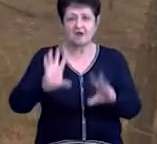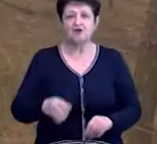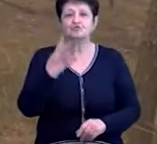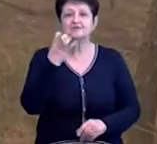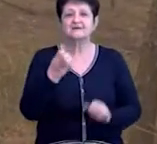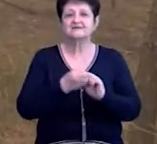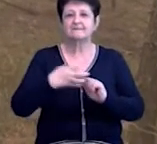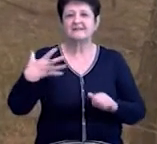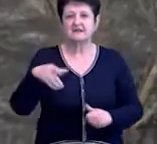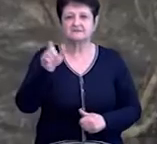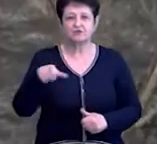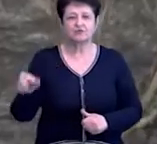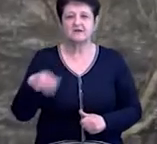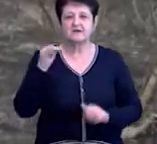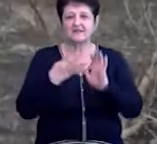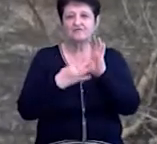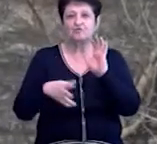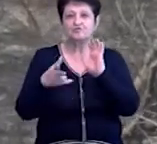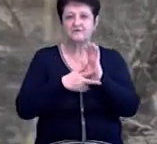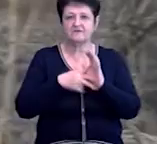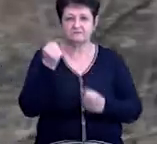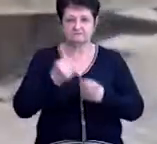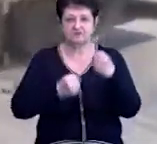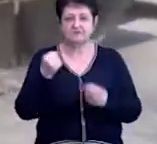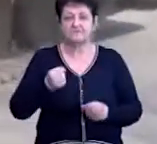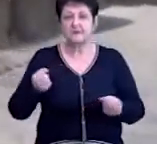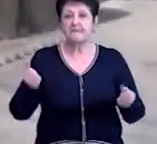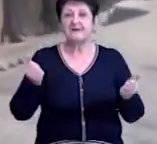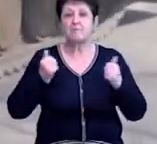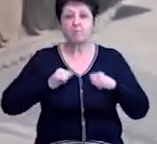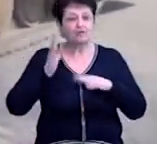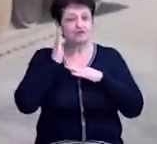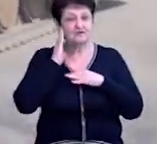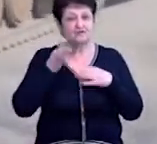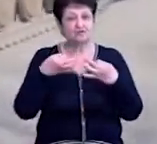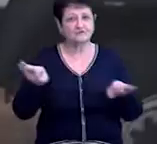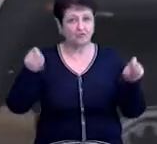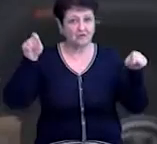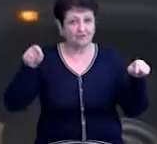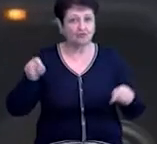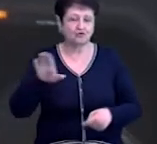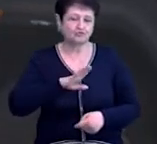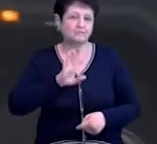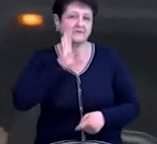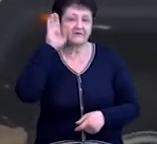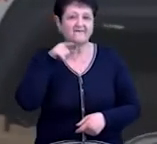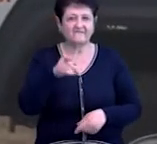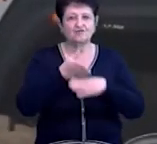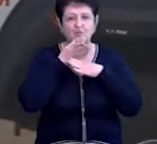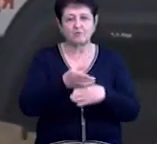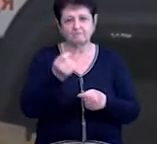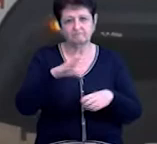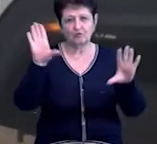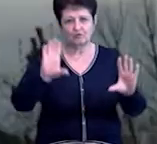415 людей та 98 одиниць техніки. Перепочити рятувальникам дозволив дощ, що пройшов зранку. Він допоміг